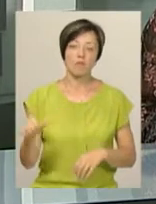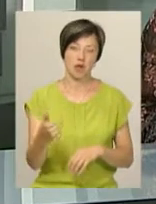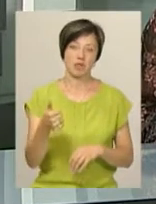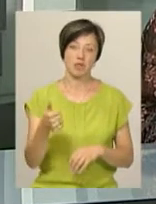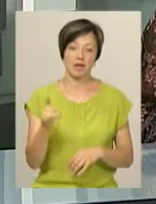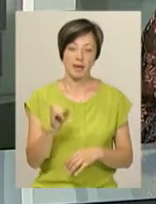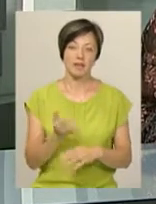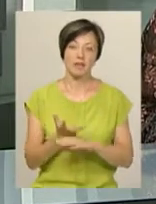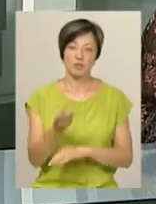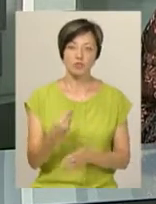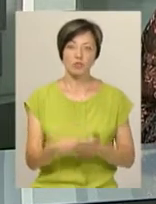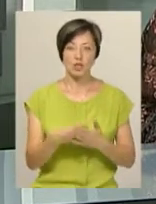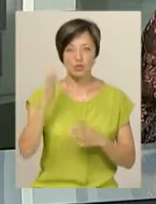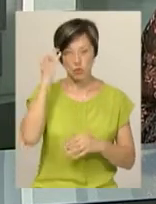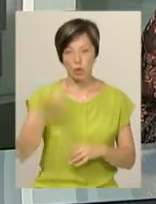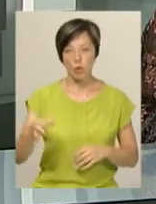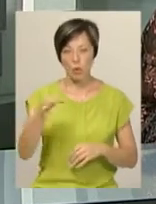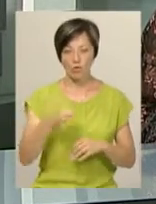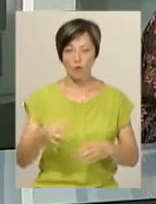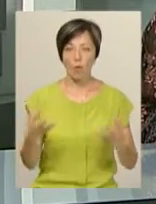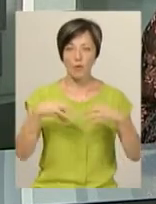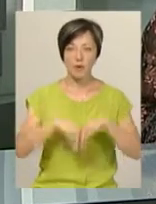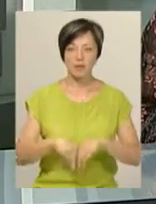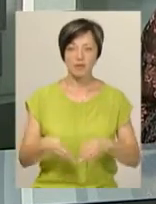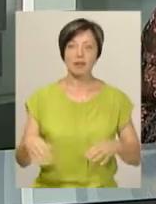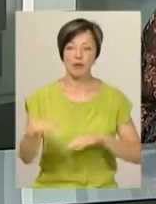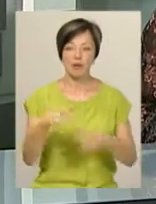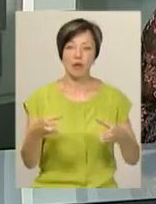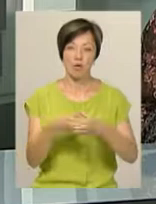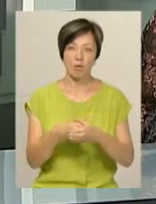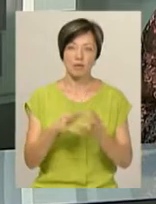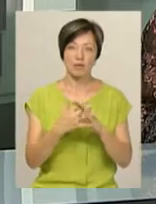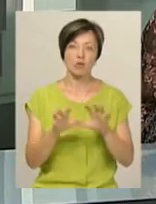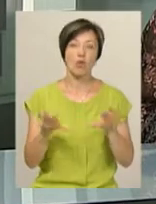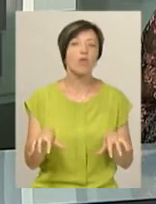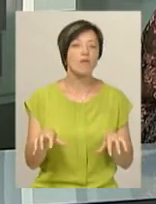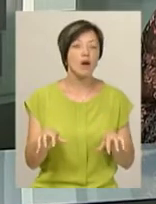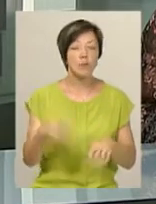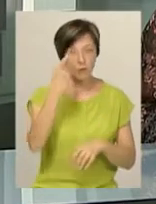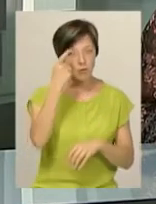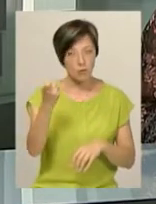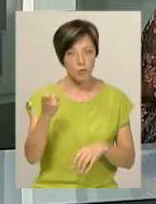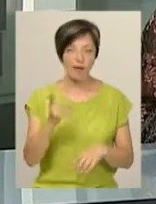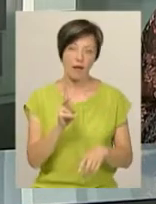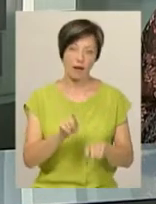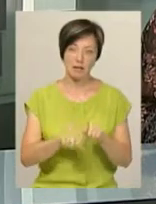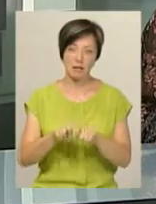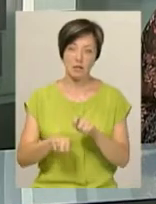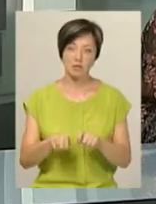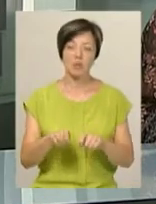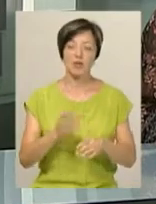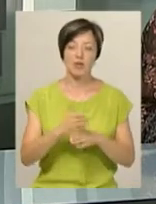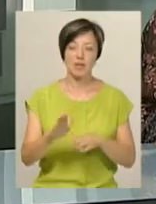і фінансуються з бюджету Чорноострівської об'єднаної територіальної громади. Селищний голова Михайло Дзісь повідомив, на експедицію виділи